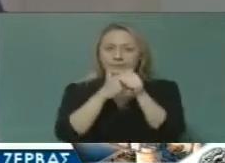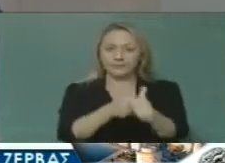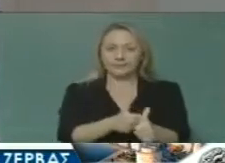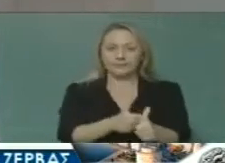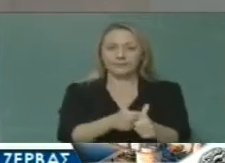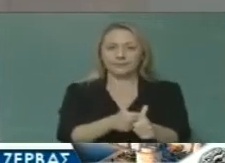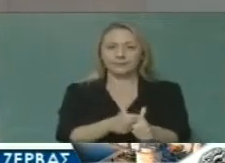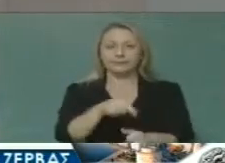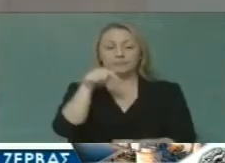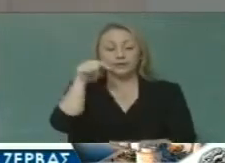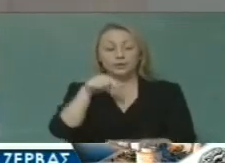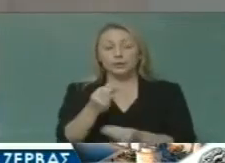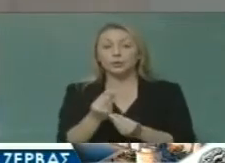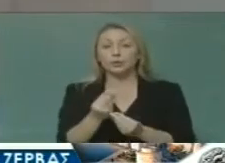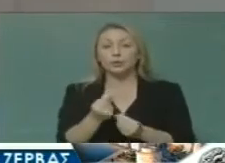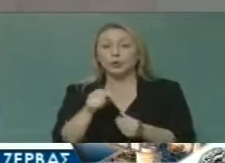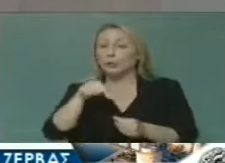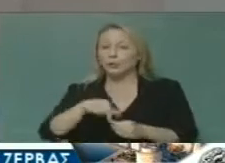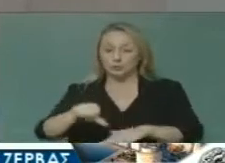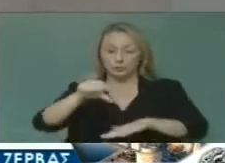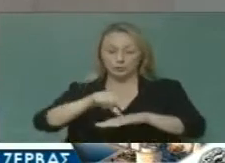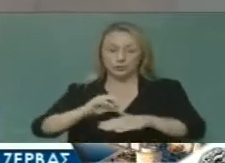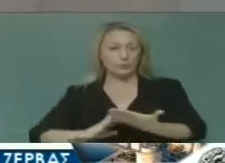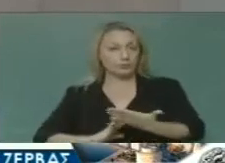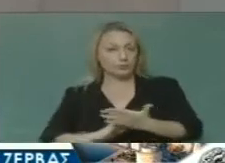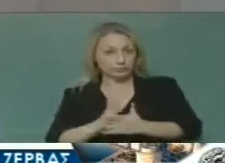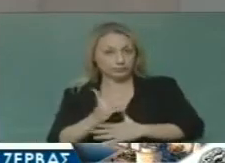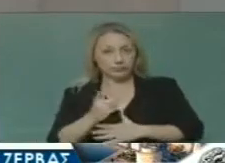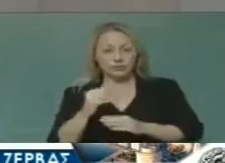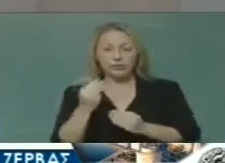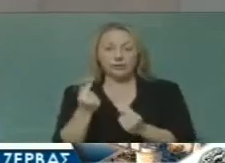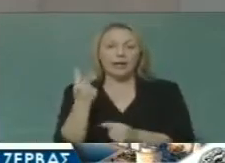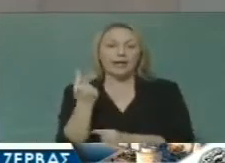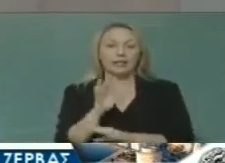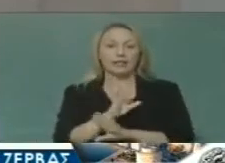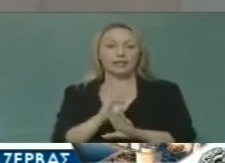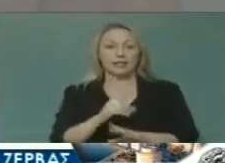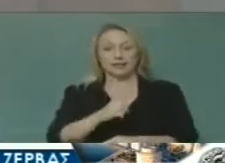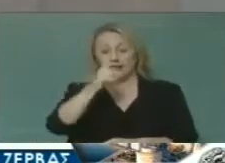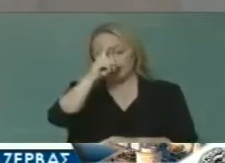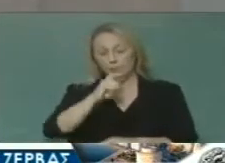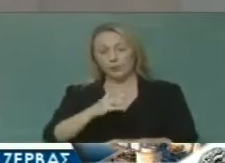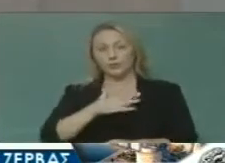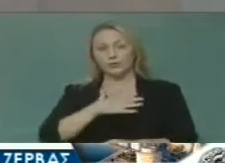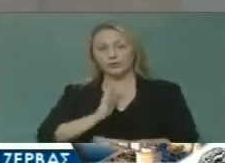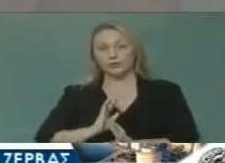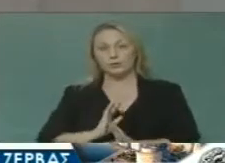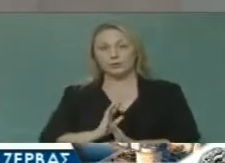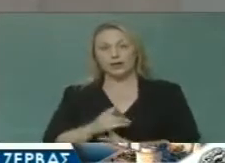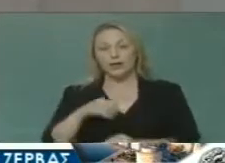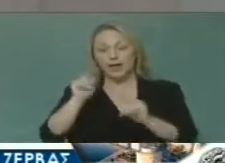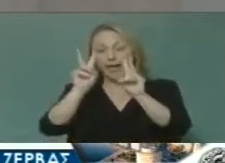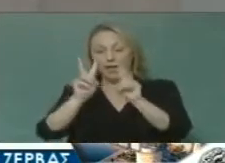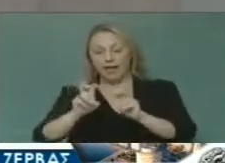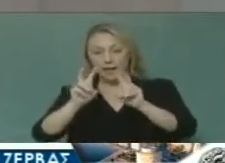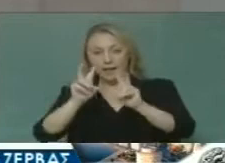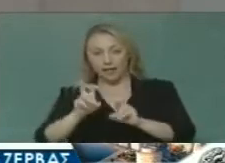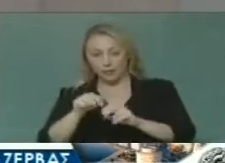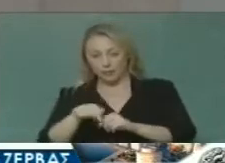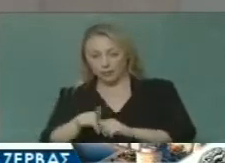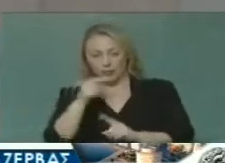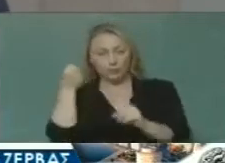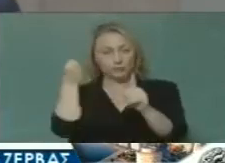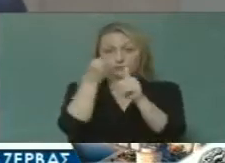Αυτός είναι ο μοναδικός δρόμος ανάπτυξης της πόλης μας, της Θεσσαλονίκης. Αυτή είναι και η δική μου υποχρέωση. Να ελέγχω, να διεκδικώ,